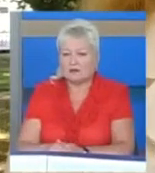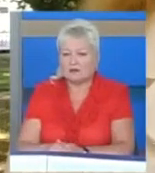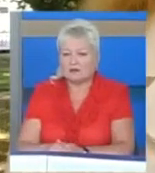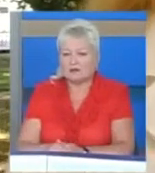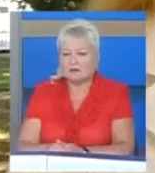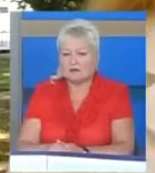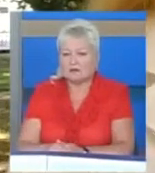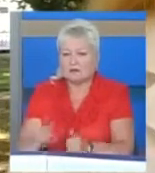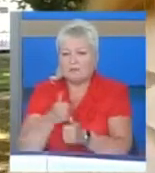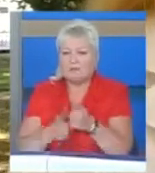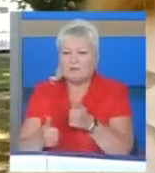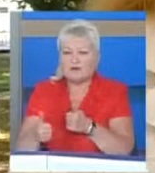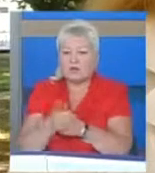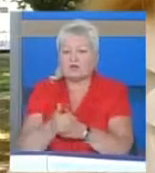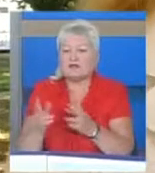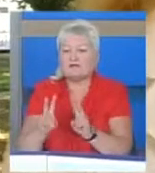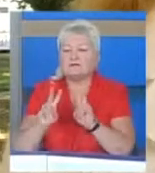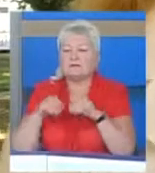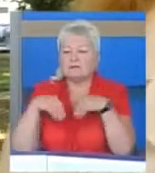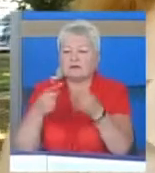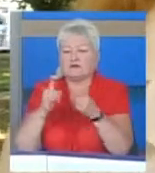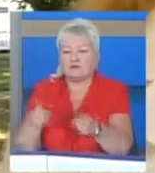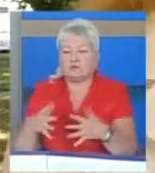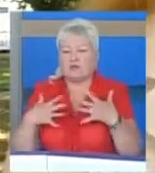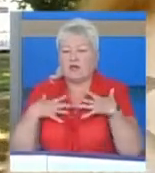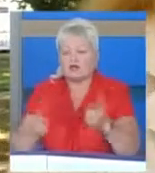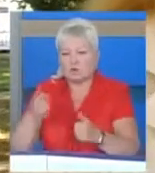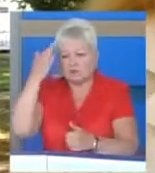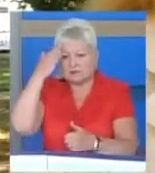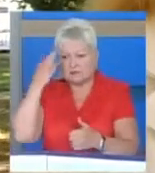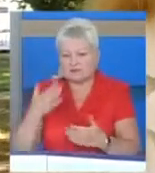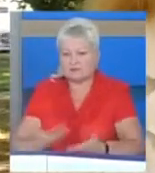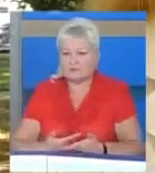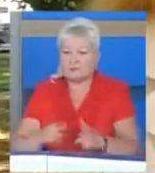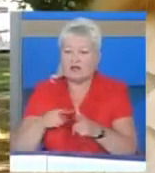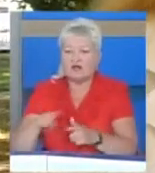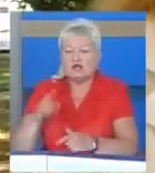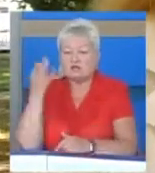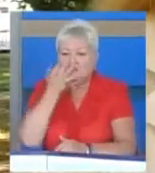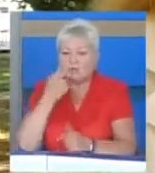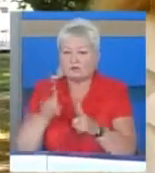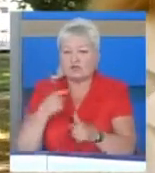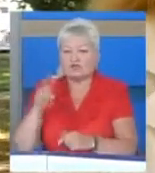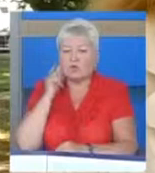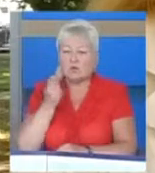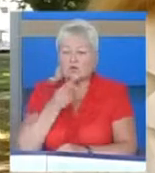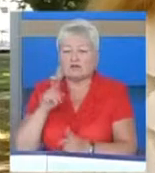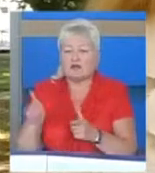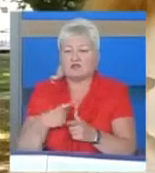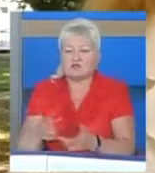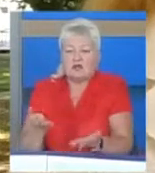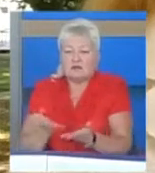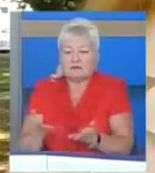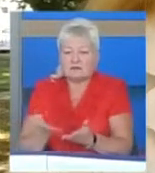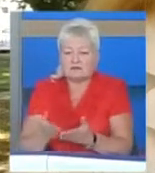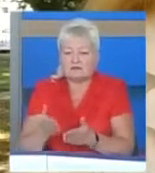тобі здоровий спосіб життя. Чи це сліпота, чи це глухота, чи це фізична обмеженість,